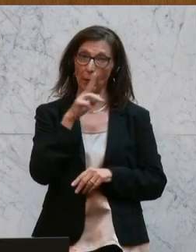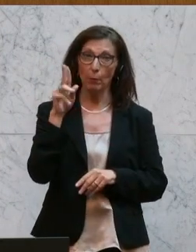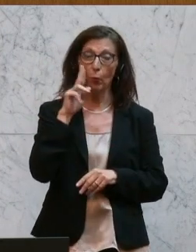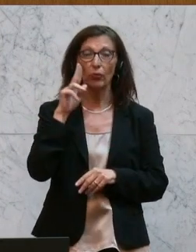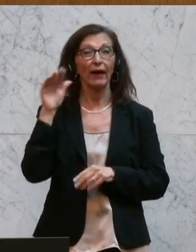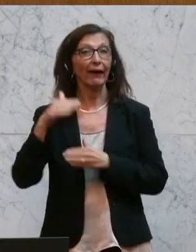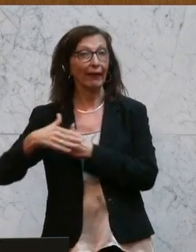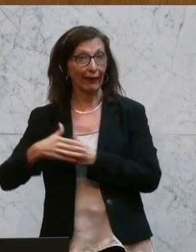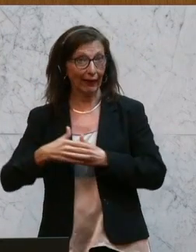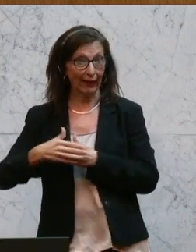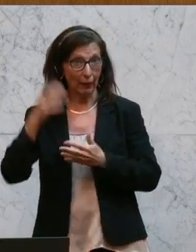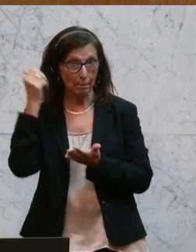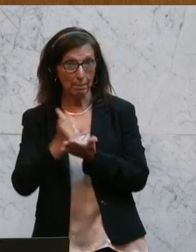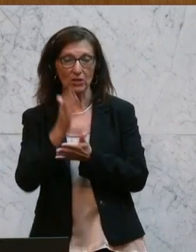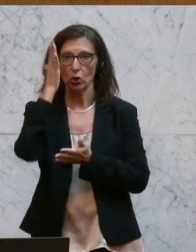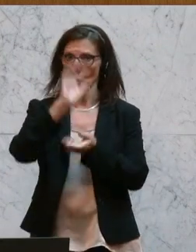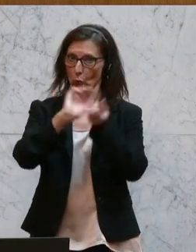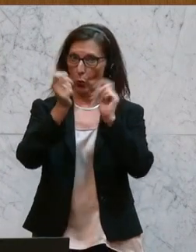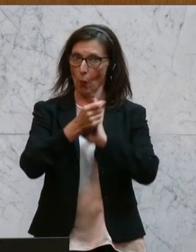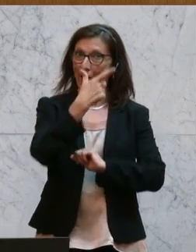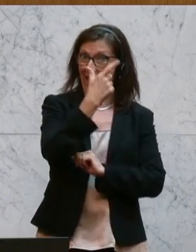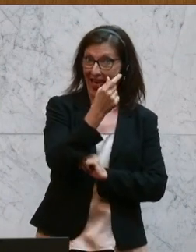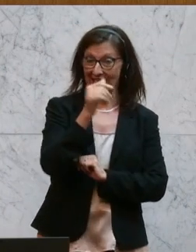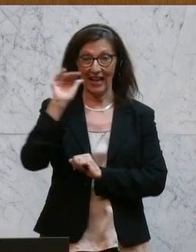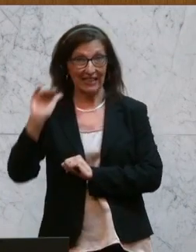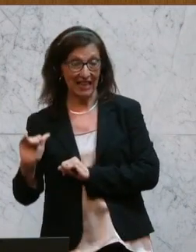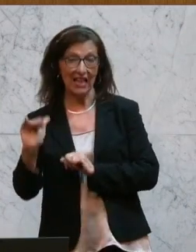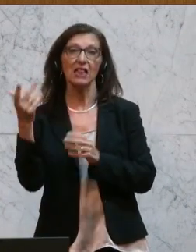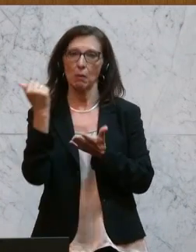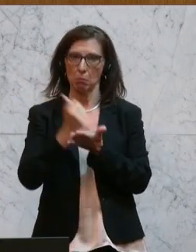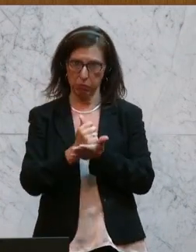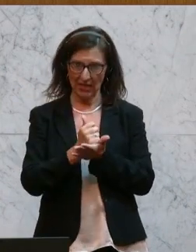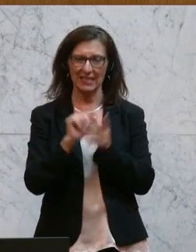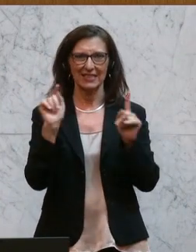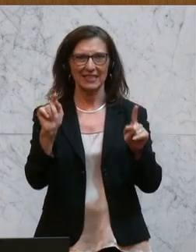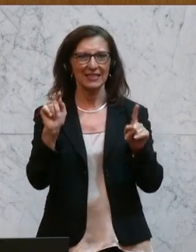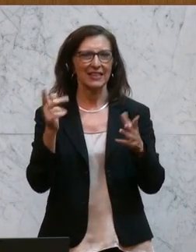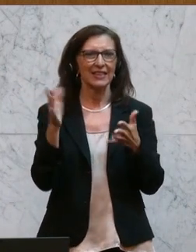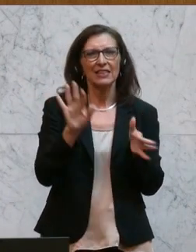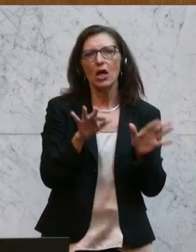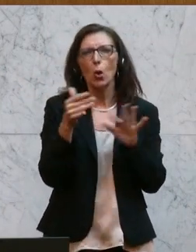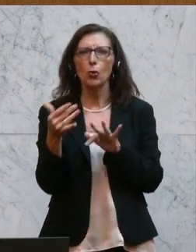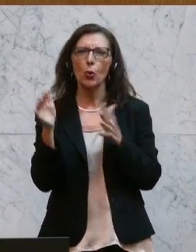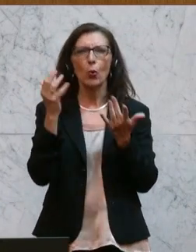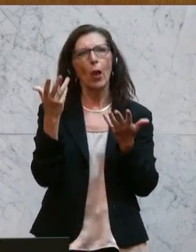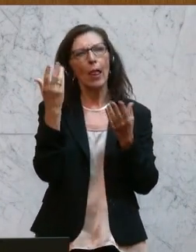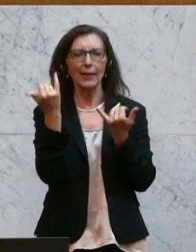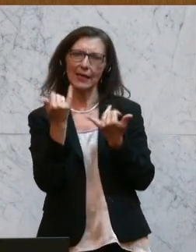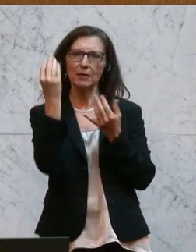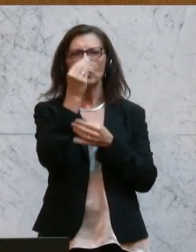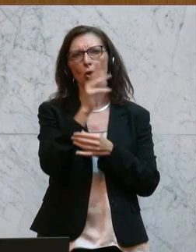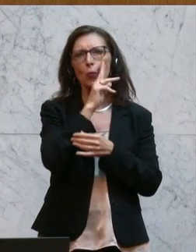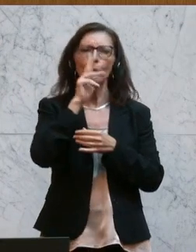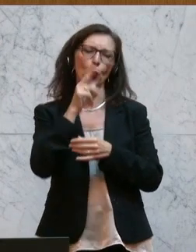-Kind-Pass verwandeln wird, verändert werden wird, sprechen, weil diese Idylle und dieses Ideal, das beschrieben wird, Mutter,